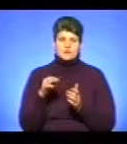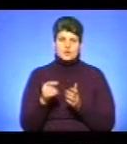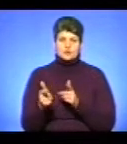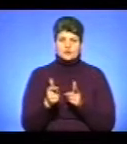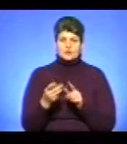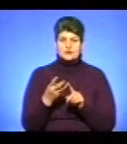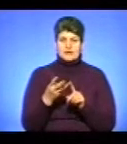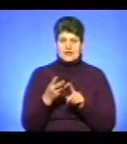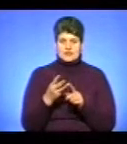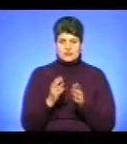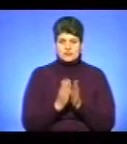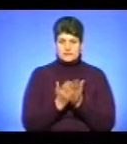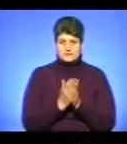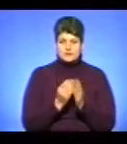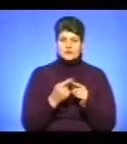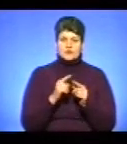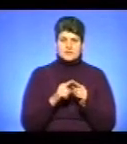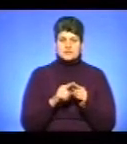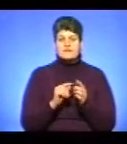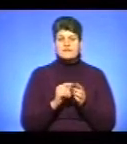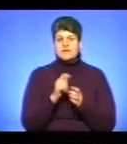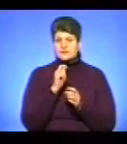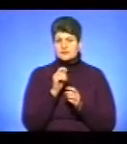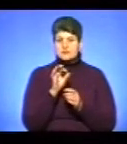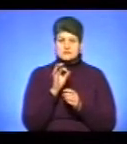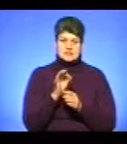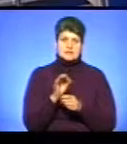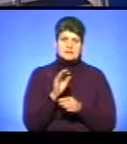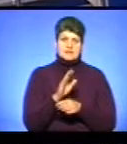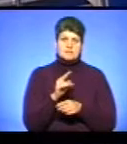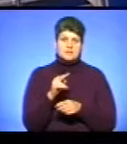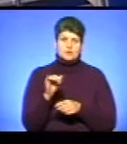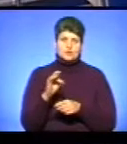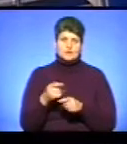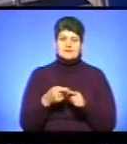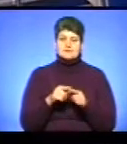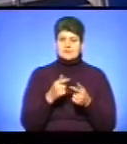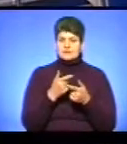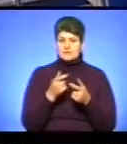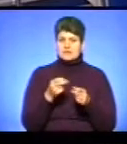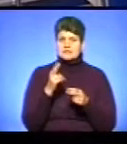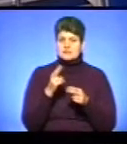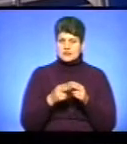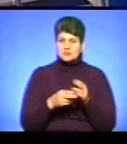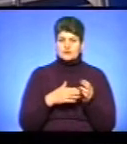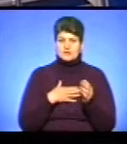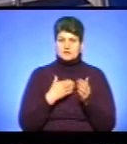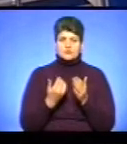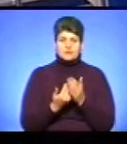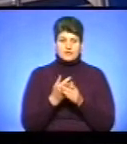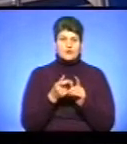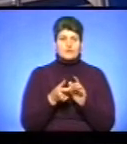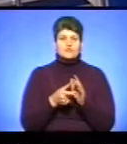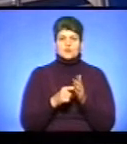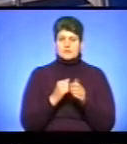друку третє видання. Про це в інтерв'ю журналістам сказав Василь Піддубний. Ця інформація завершує наш випуск. У студії